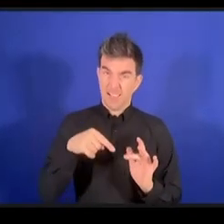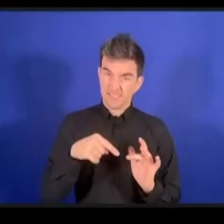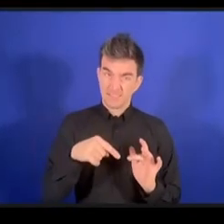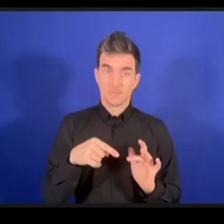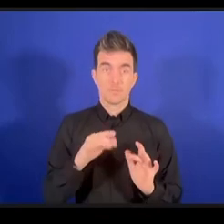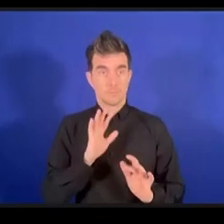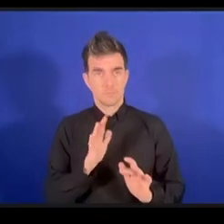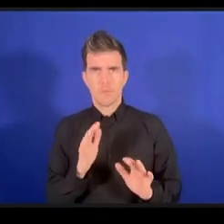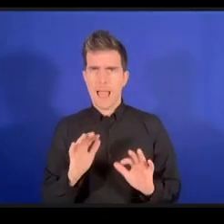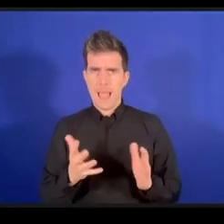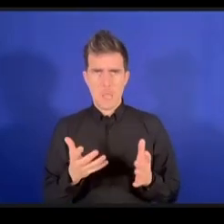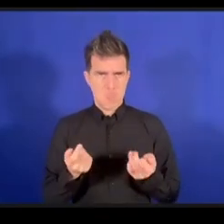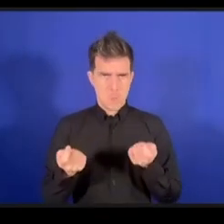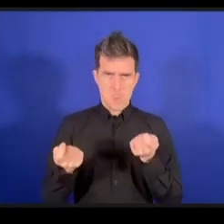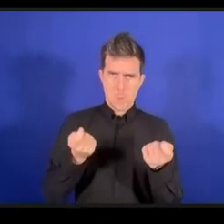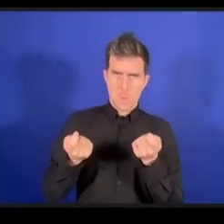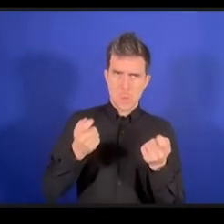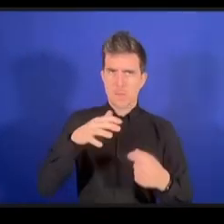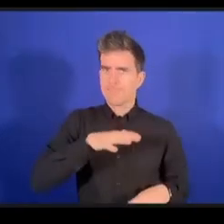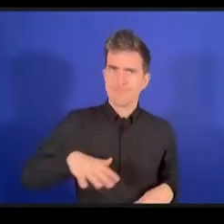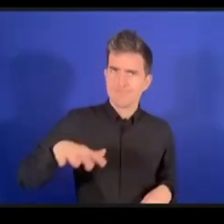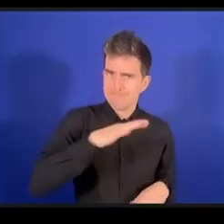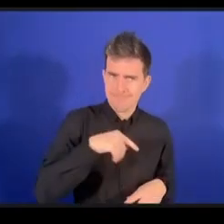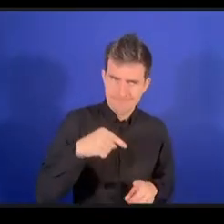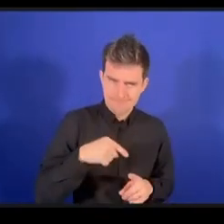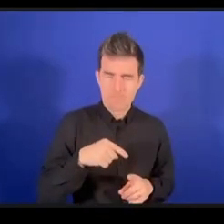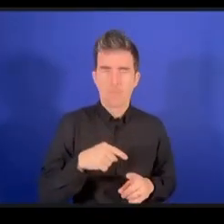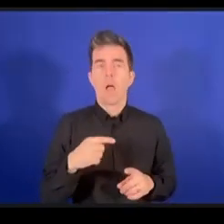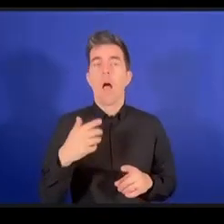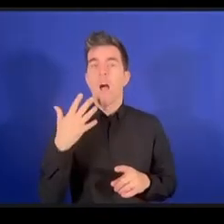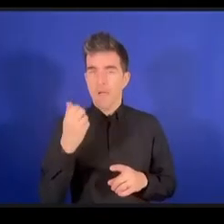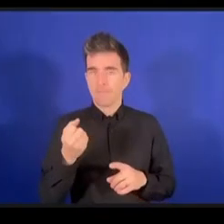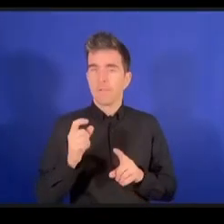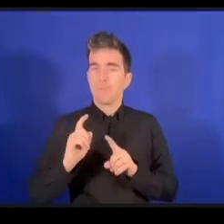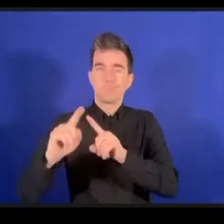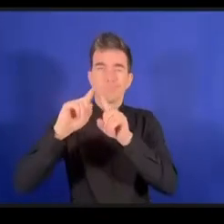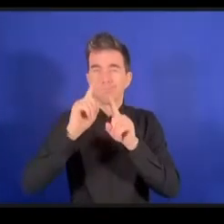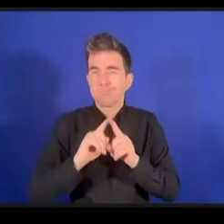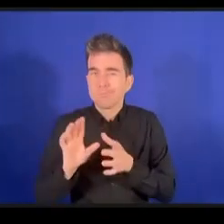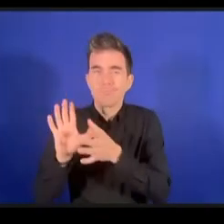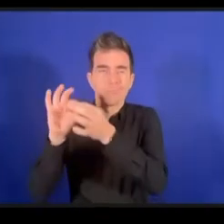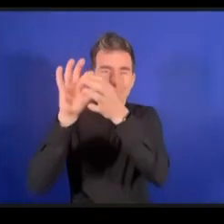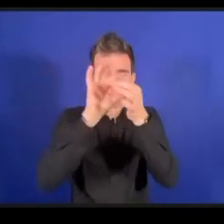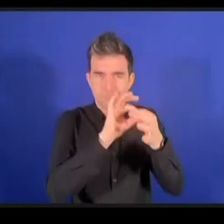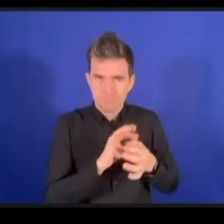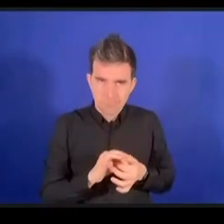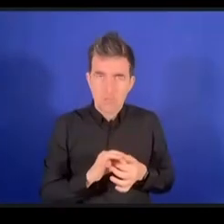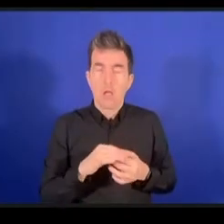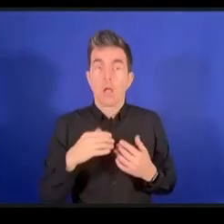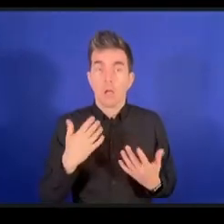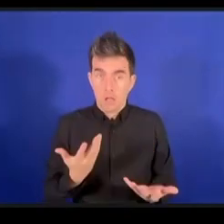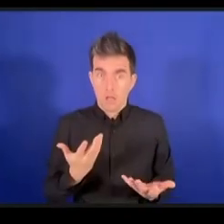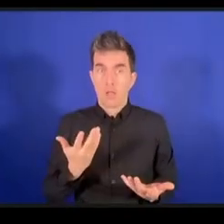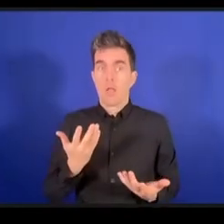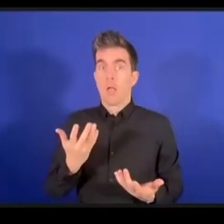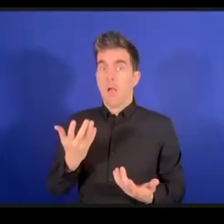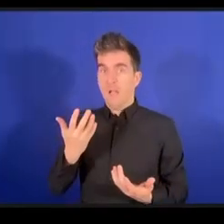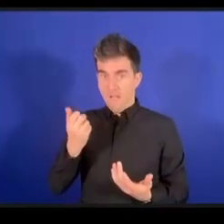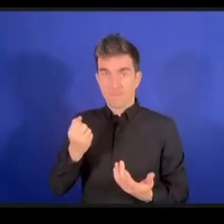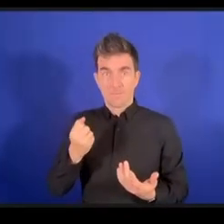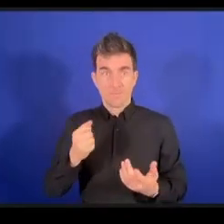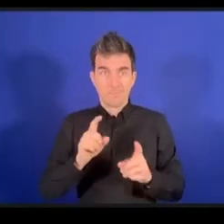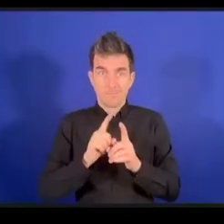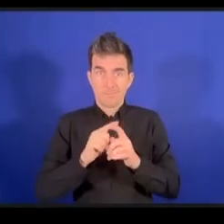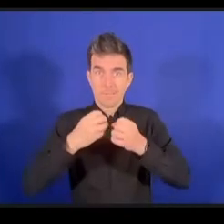أعتقد بأنه هذا مهم جدا لأن مجتمعات حوكمة الإنترنت